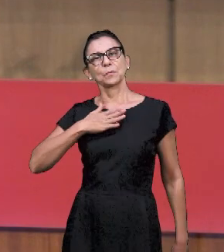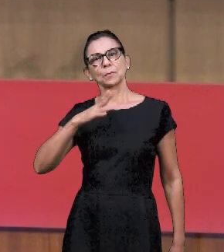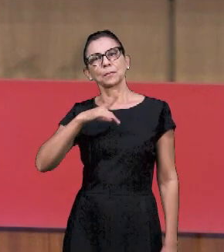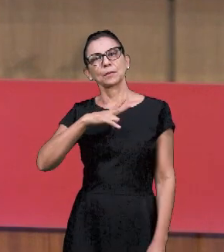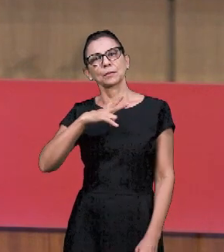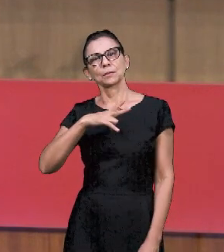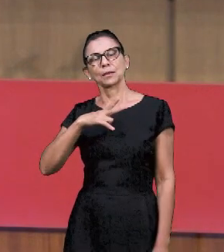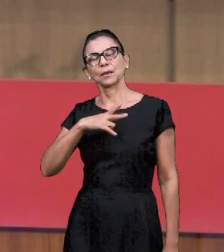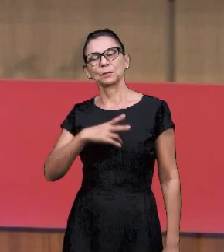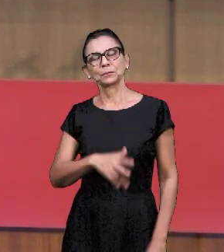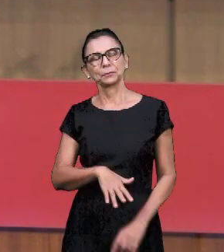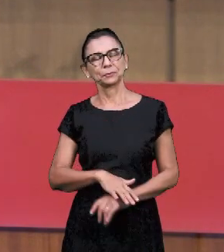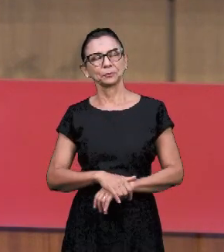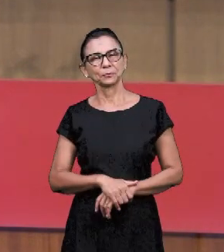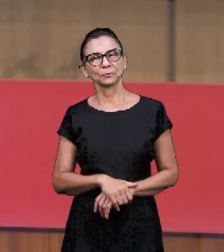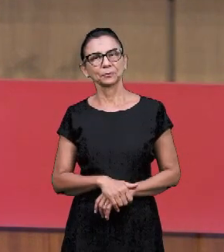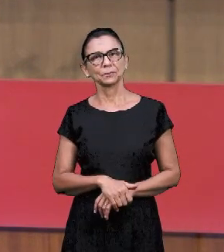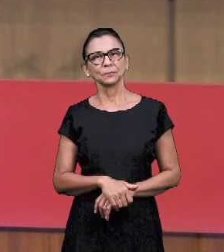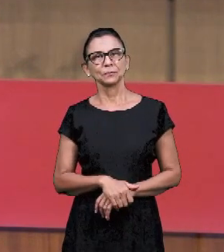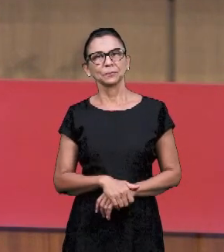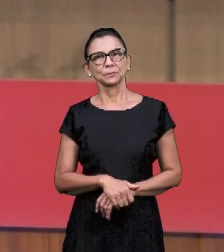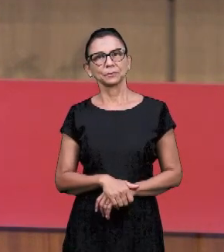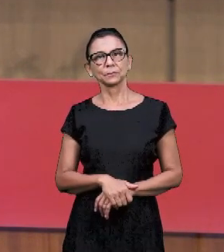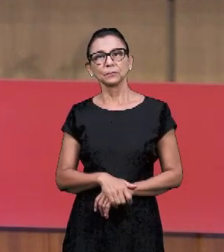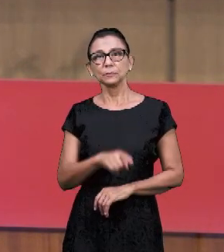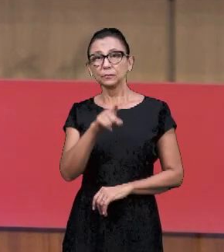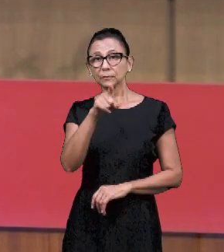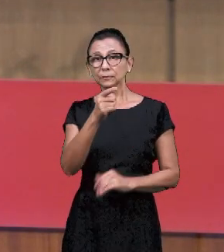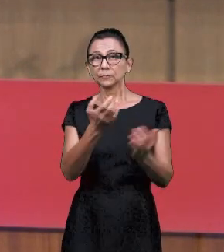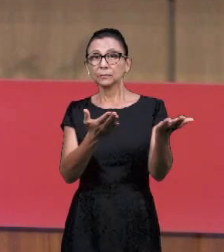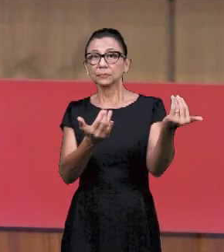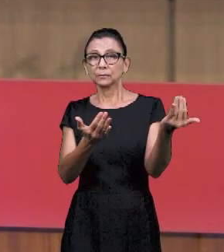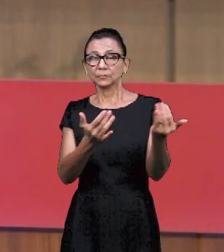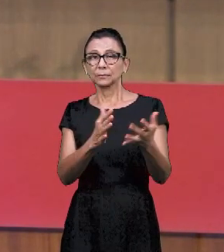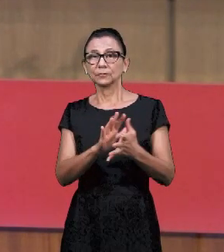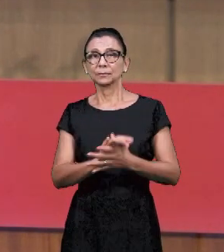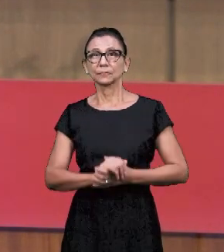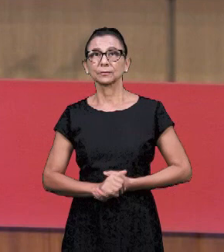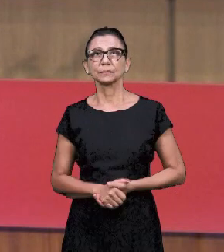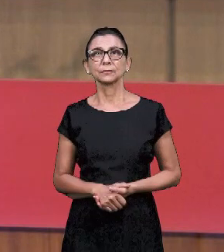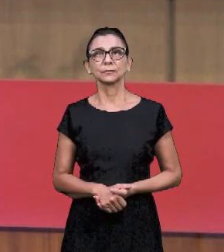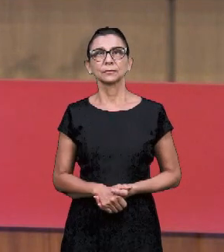наше свидетельство и говоря молодежи следующее.